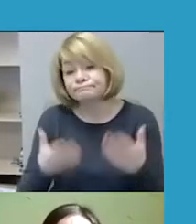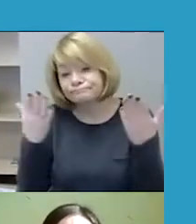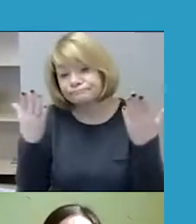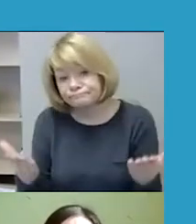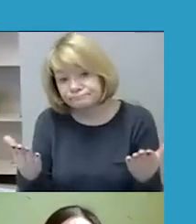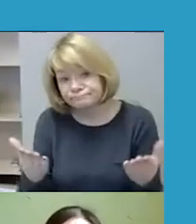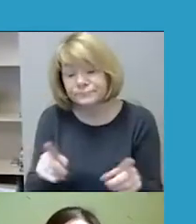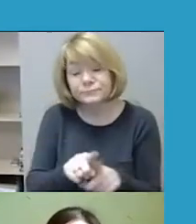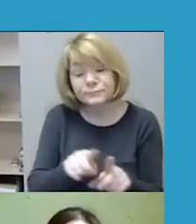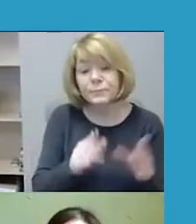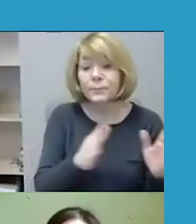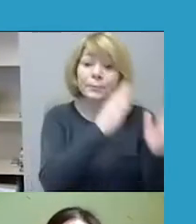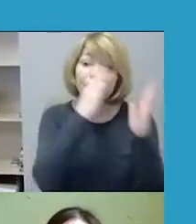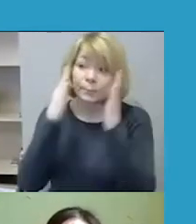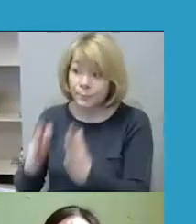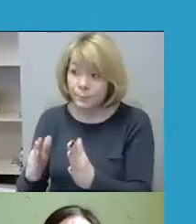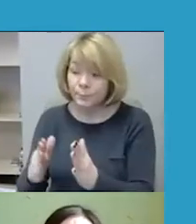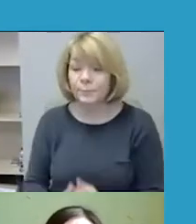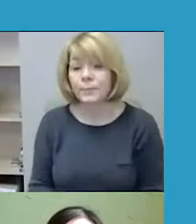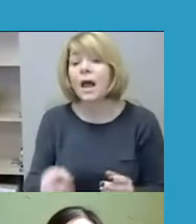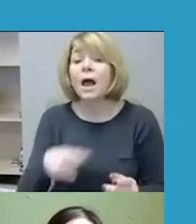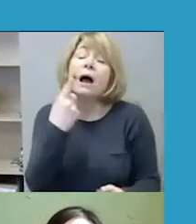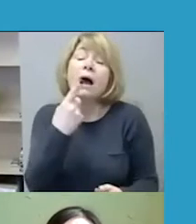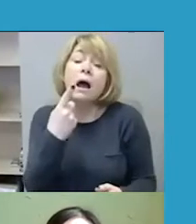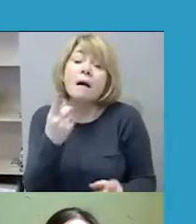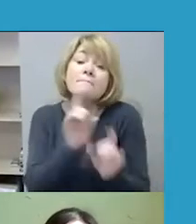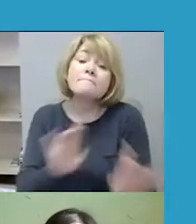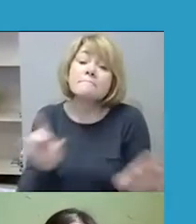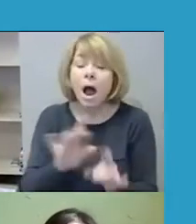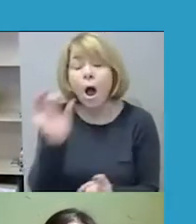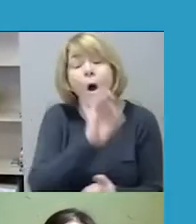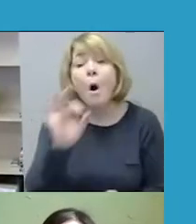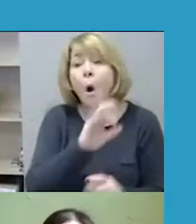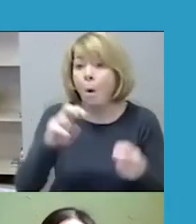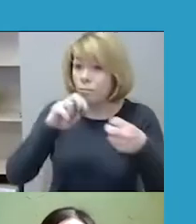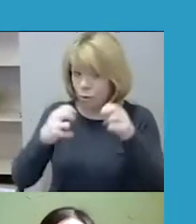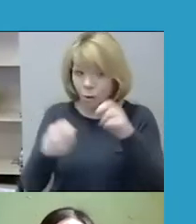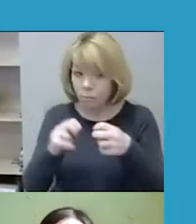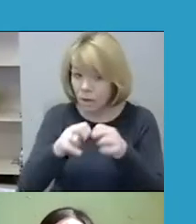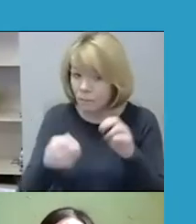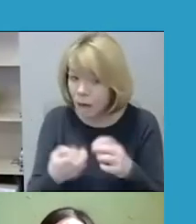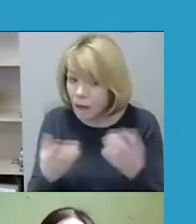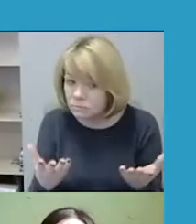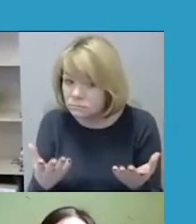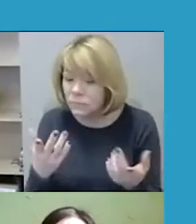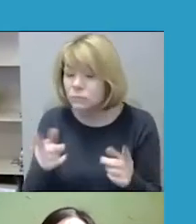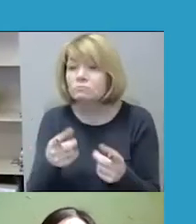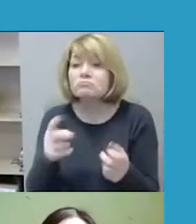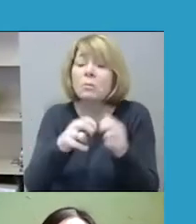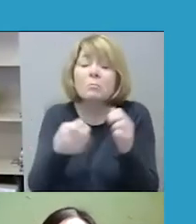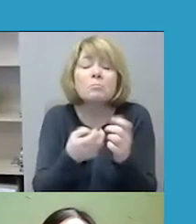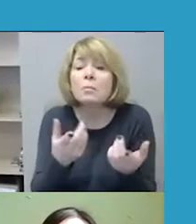toliau kalbame apie problematiką nepykantos nusikaltimų, probleminius aspektus.